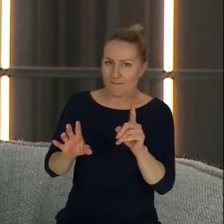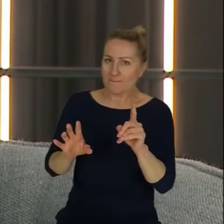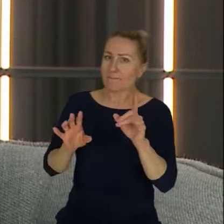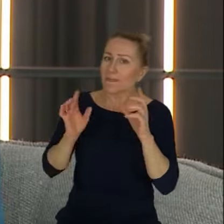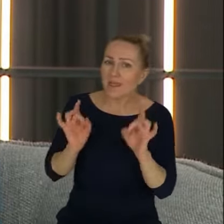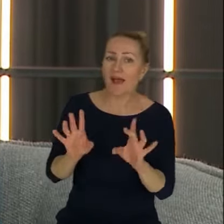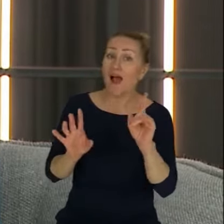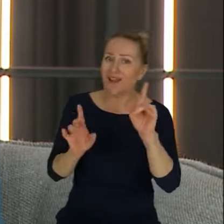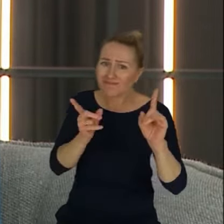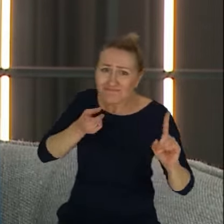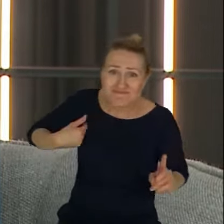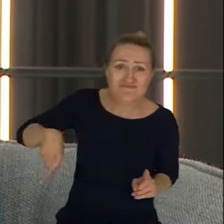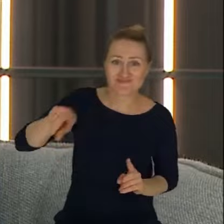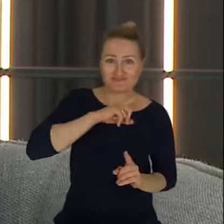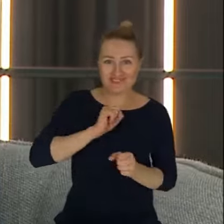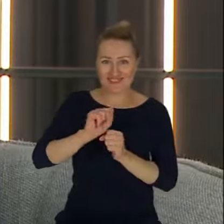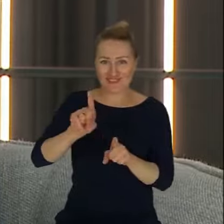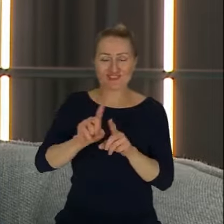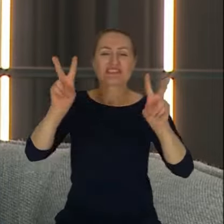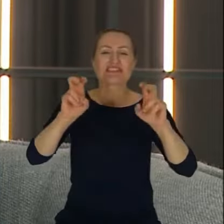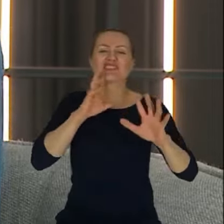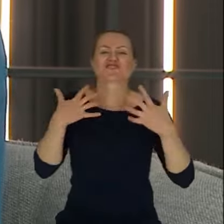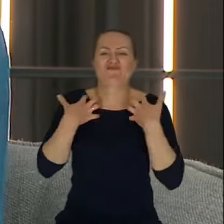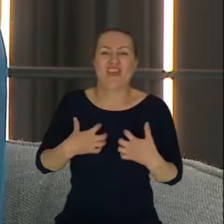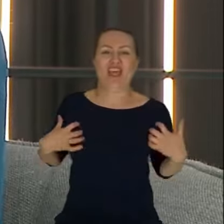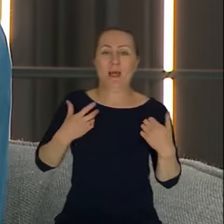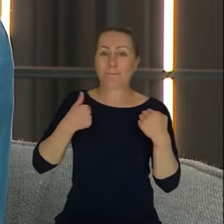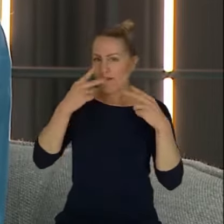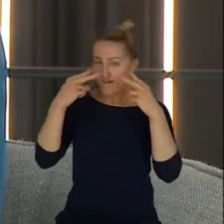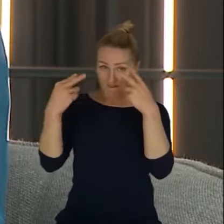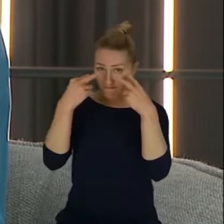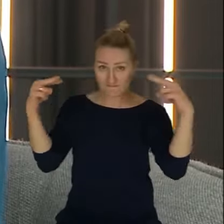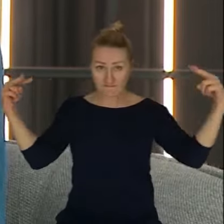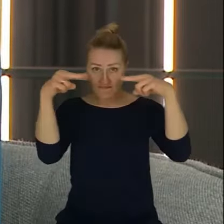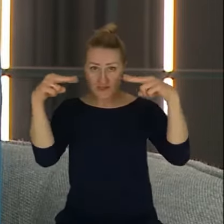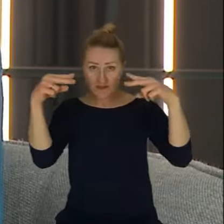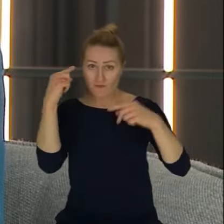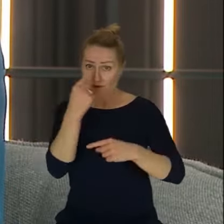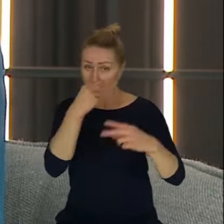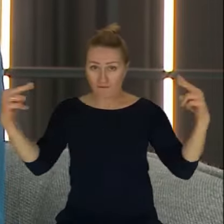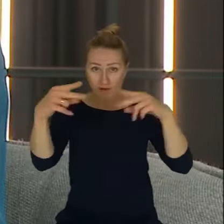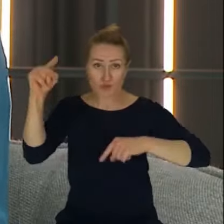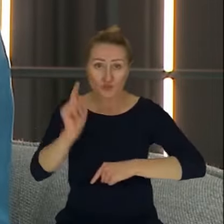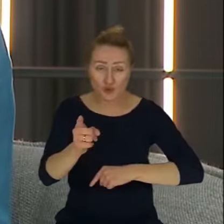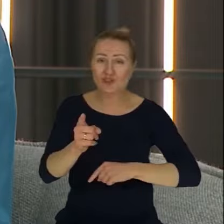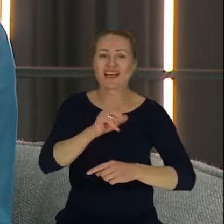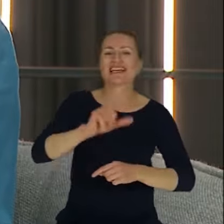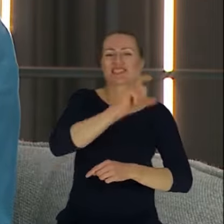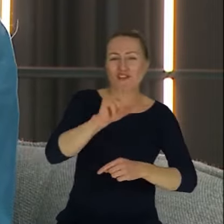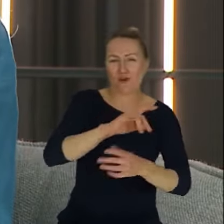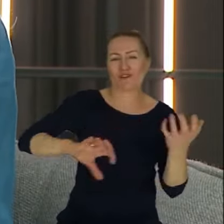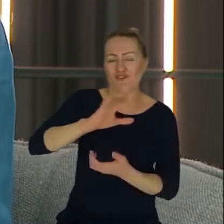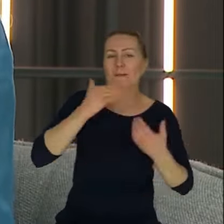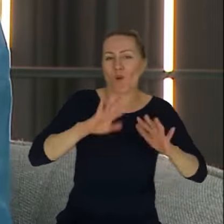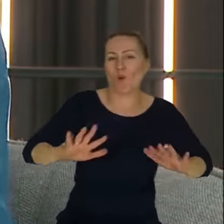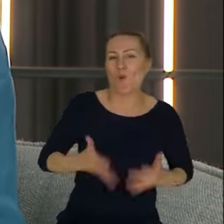To znaczy musimy się widzieć. Ja trochę, jakby mówimy o cyfrowym świecie, bez którego dzisiaj już jakby nie będziemy istnieć. On nam ułatwił strasznie dużo rzeczy na co